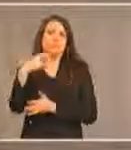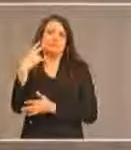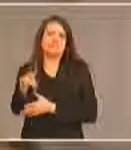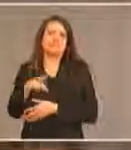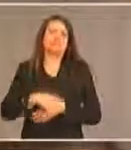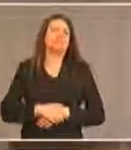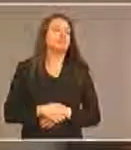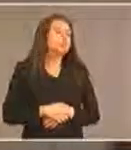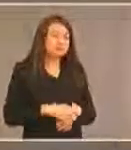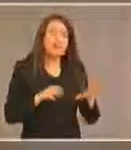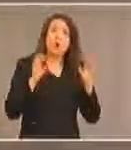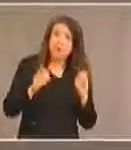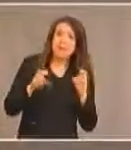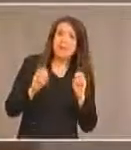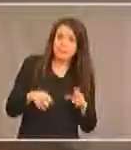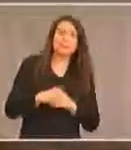Louise